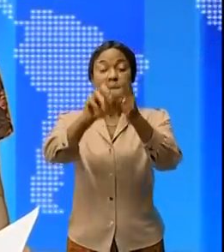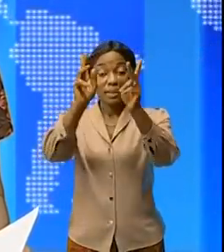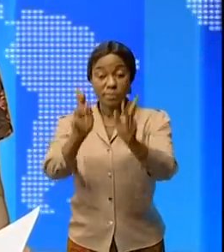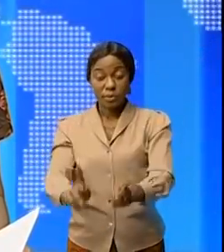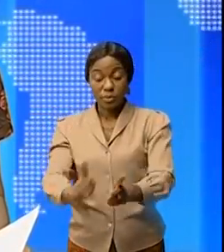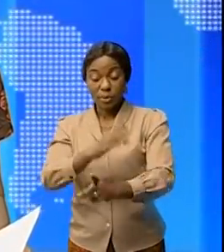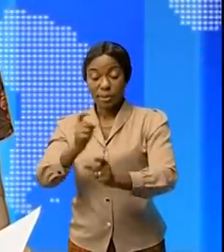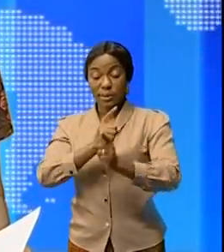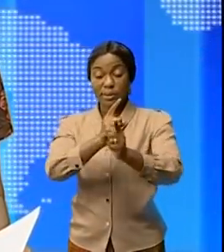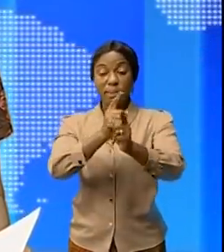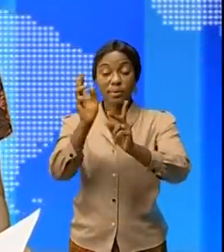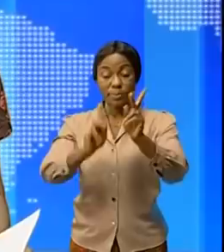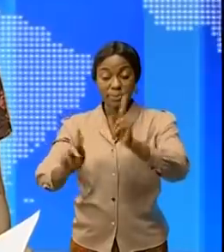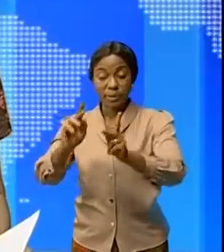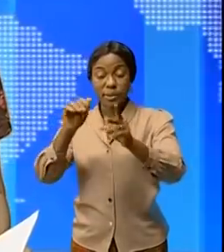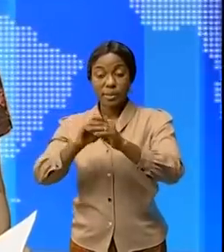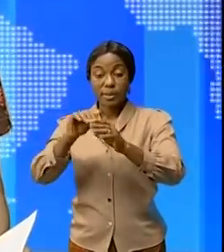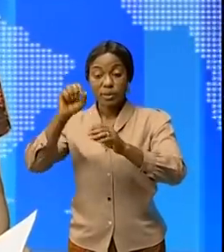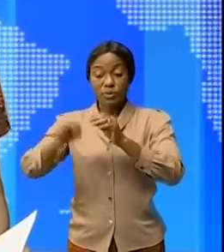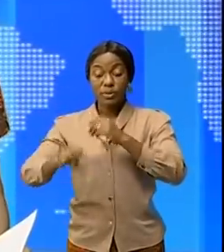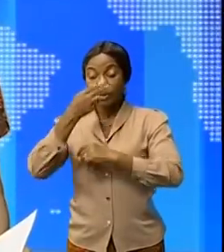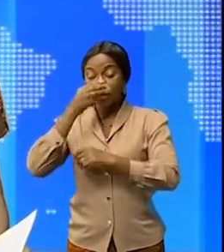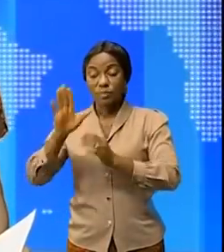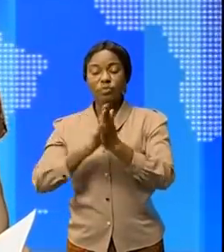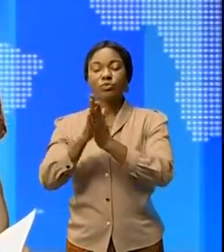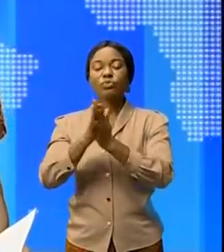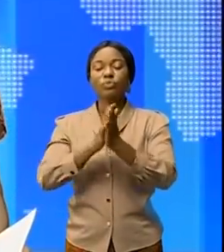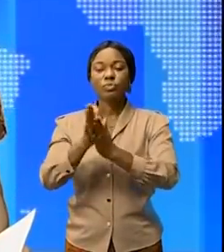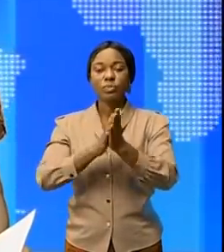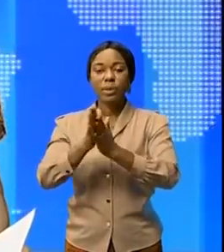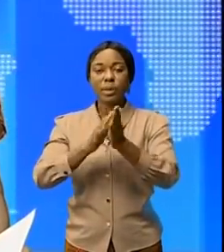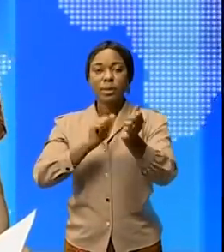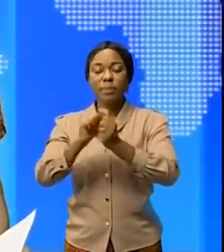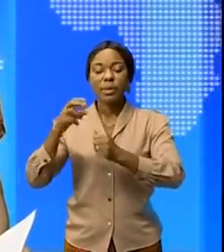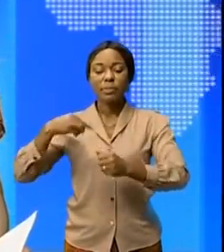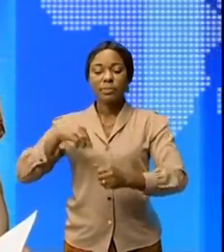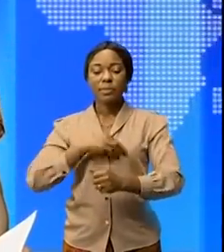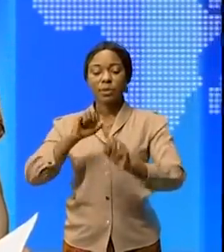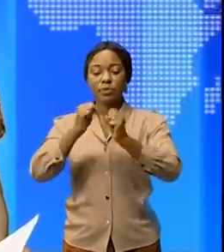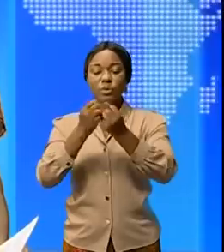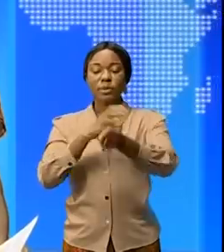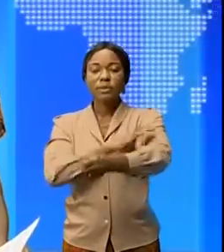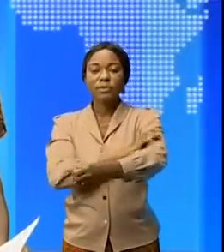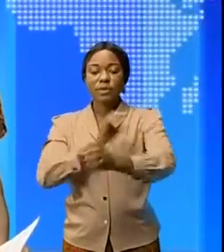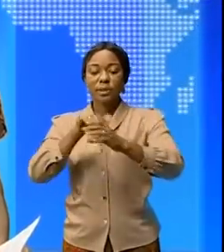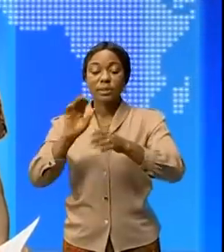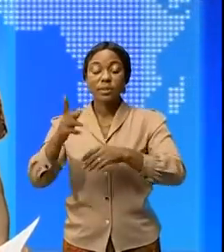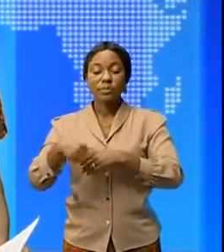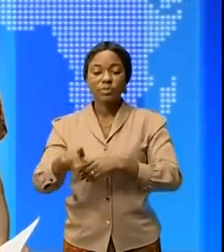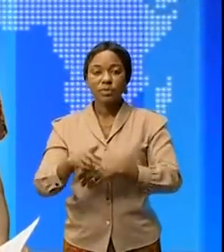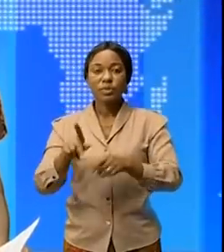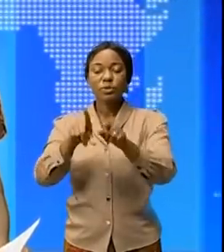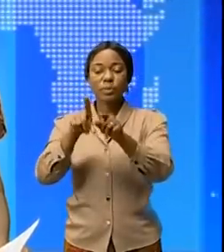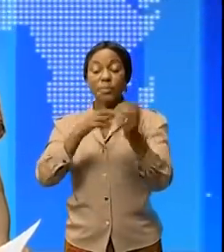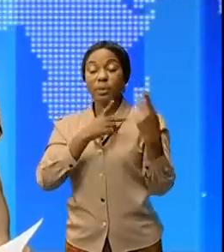sécurité publique dans le sud qui vous se le veut exprimer par le membre de la société civile de cette province. C'était